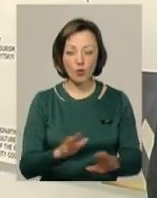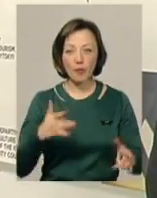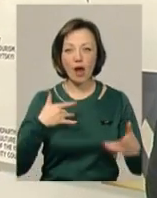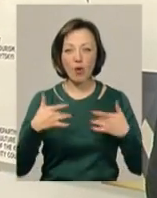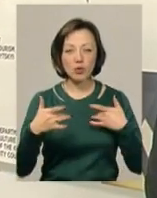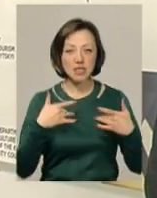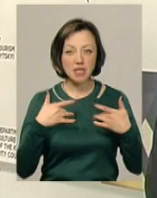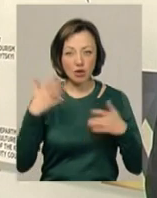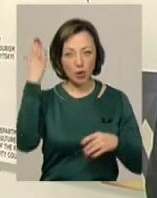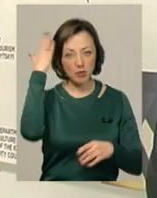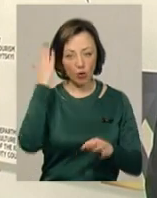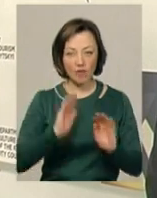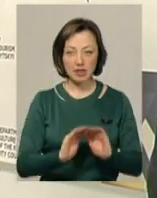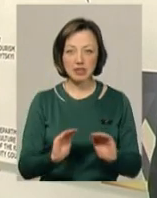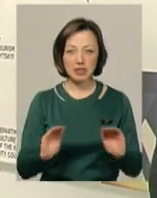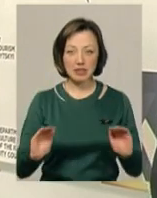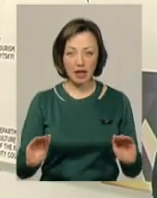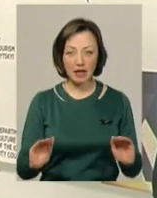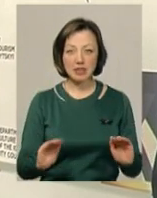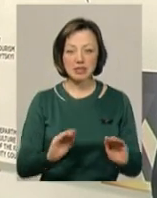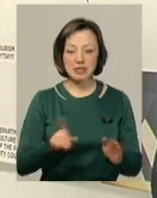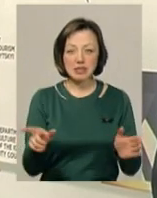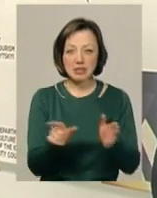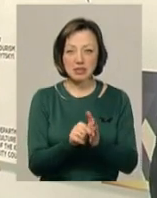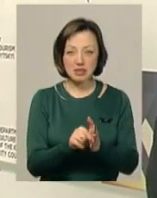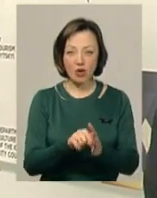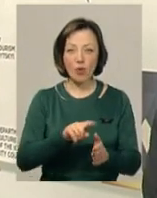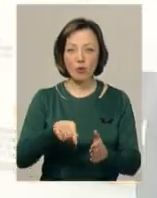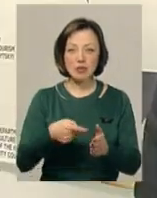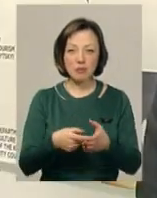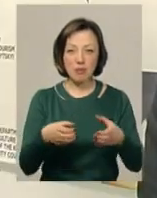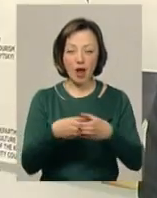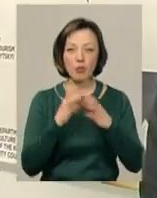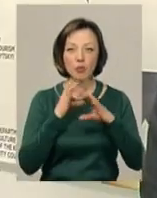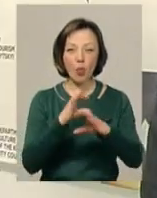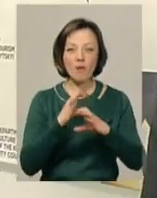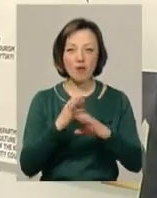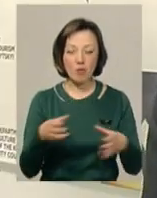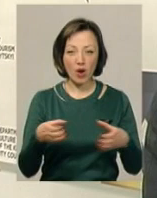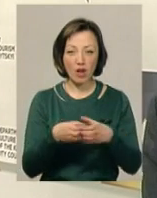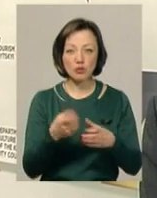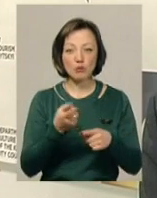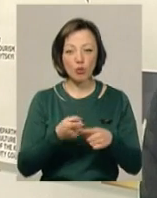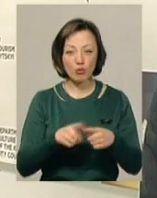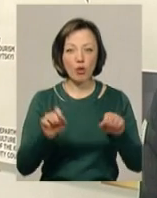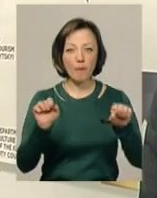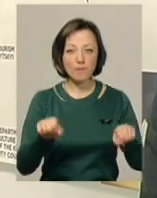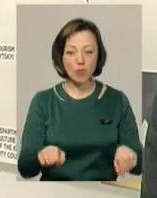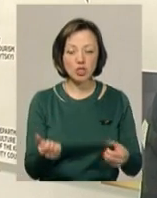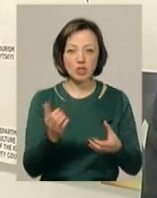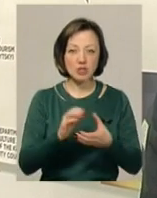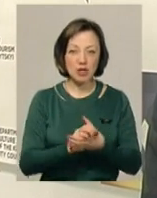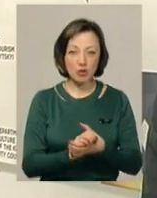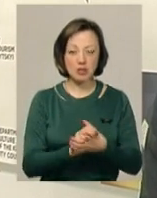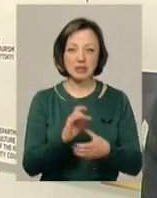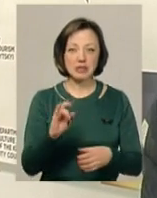концерт обдарованих дітей з муніципальним естрадно-духовим оркестром. Тому можна ознайомитися